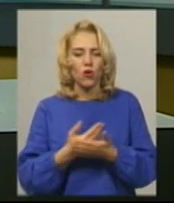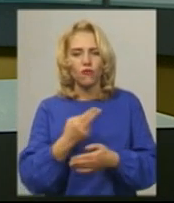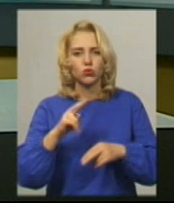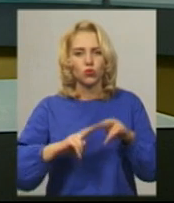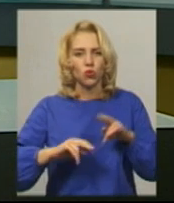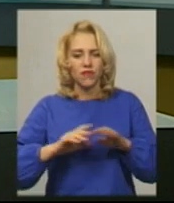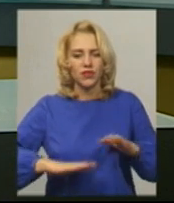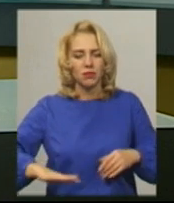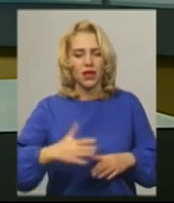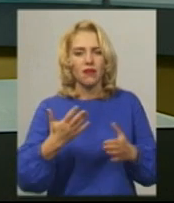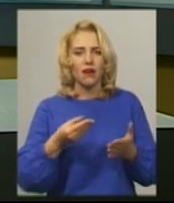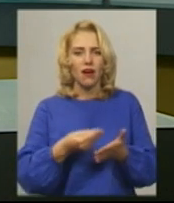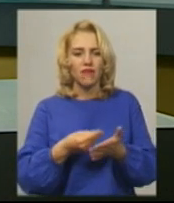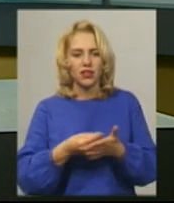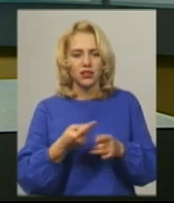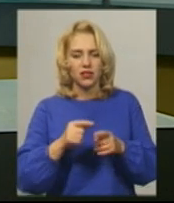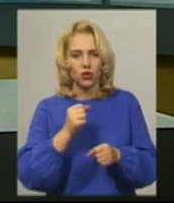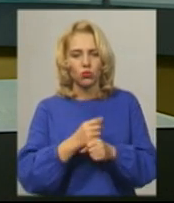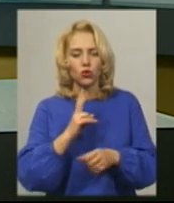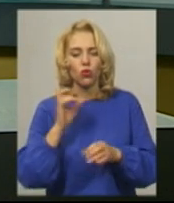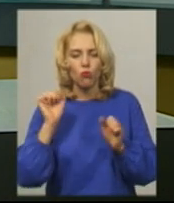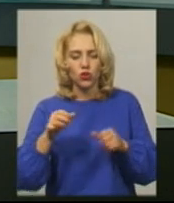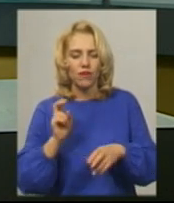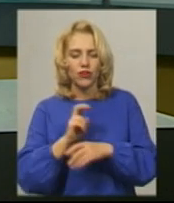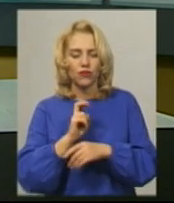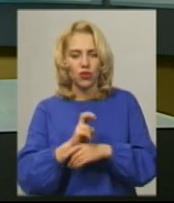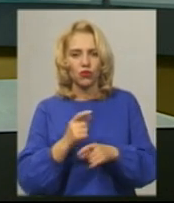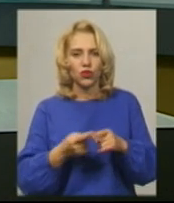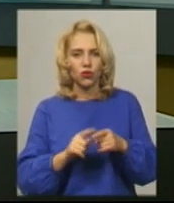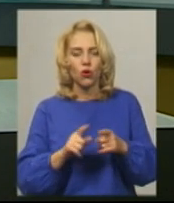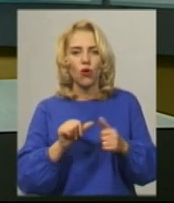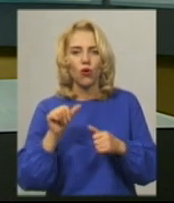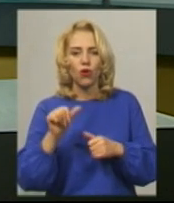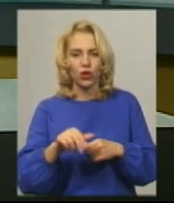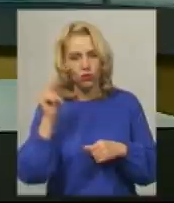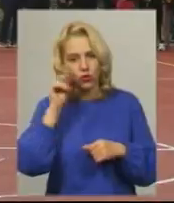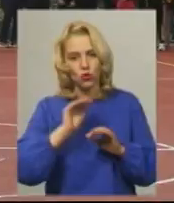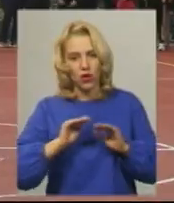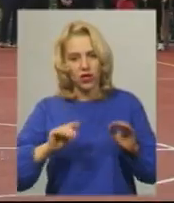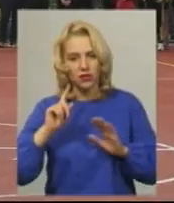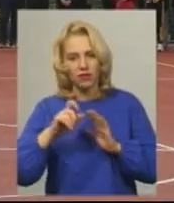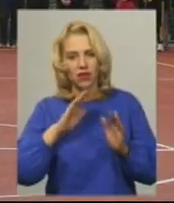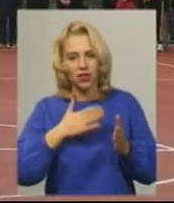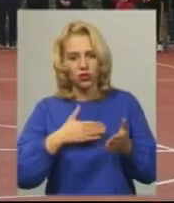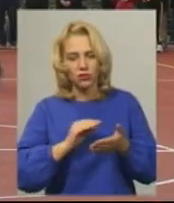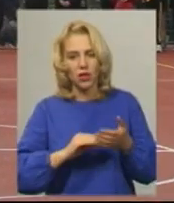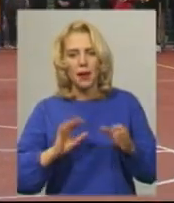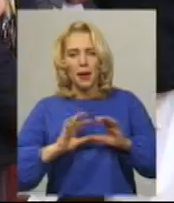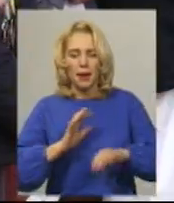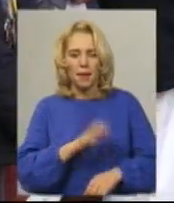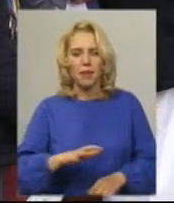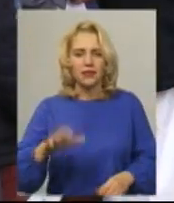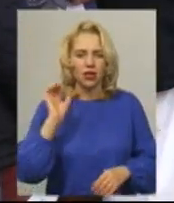будівельних робіт та хто може відвідувати його, окрім школярів, дізнавалась Дарина Денисенко. Баскетбол, вільна боротьба,